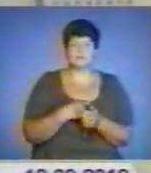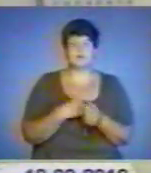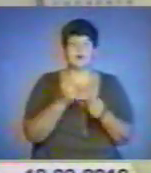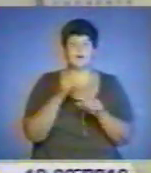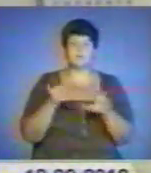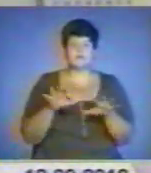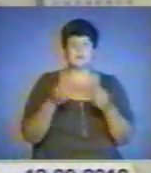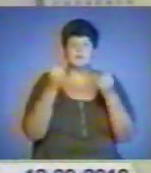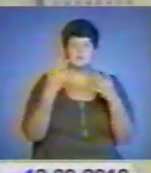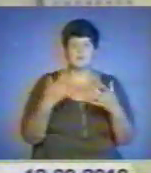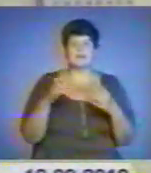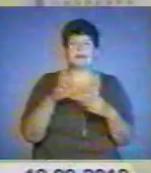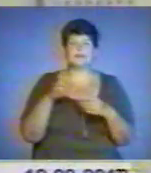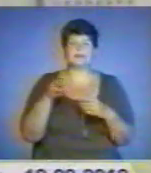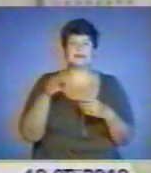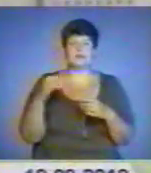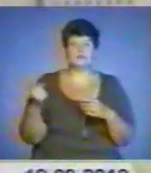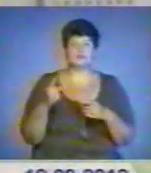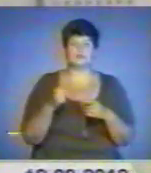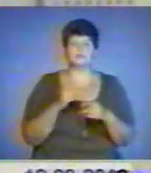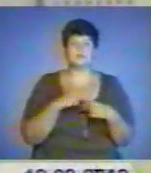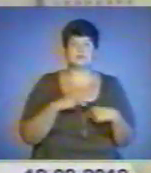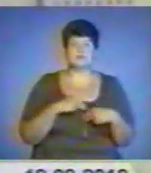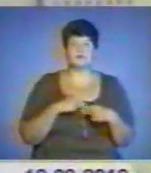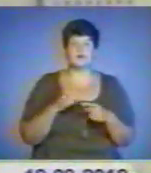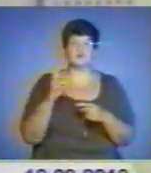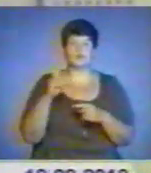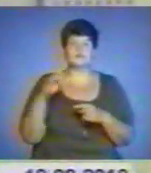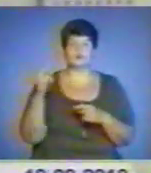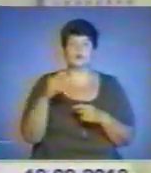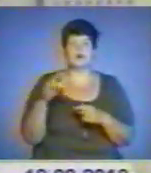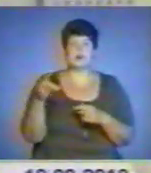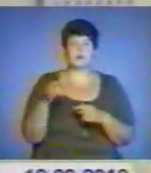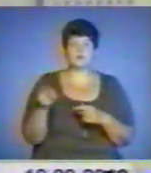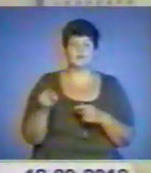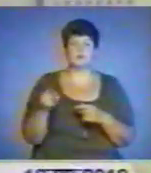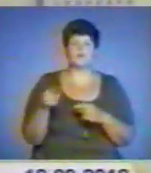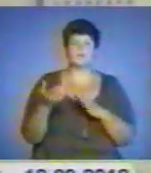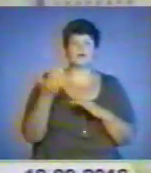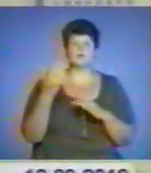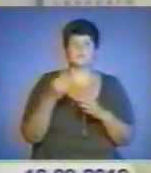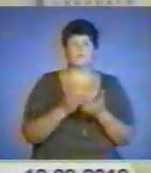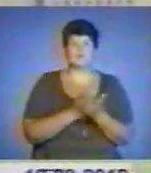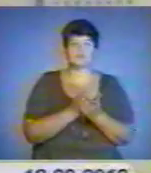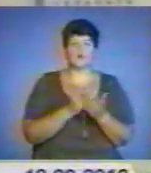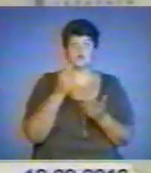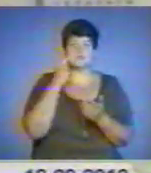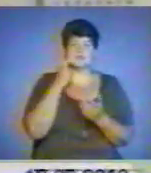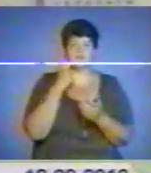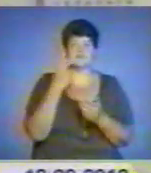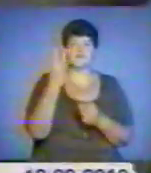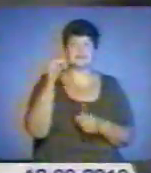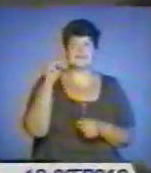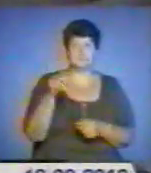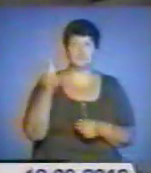працівника він пообіцяв жителів одного із сіл сусіднього Козівського району. Послугу керівник оцінив недешево – 2000 американських